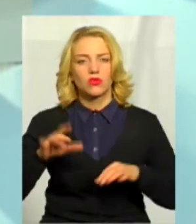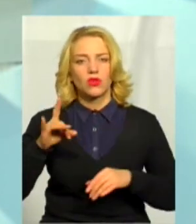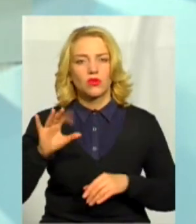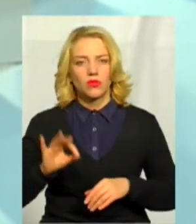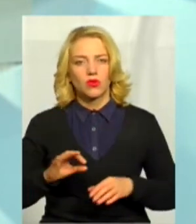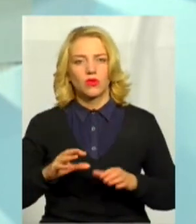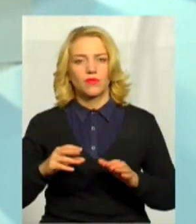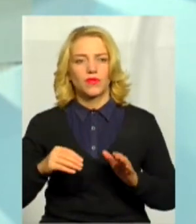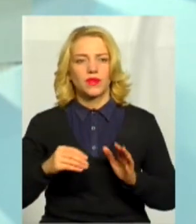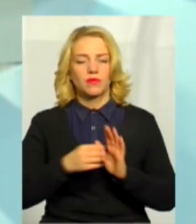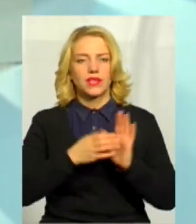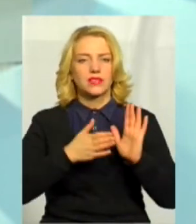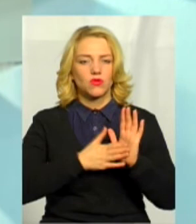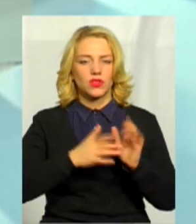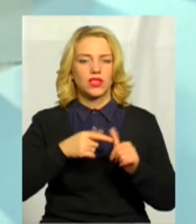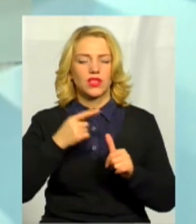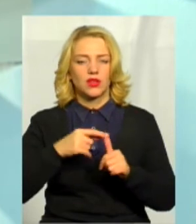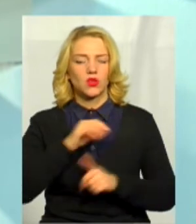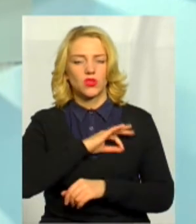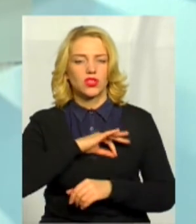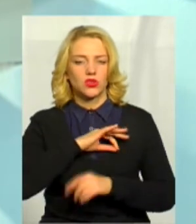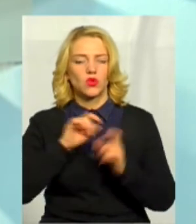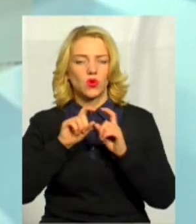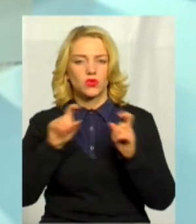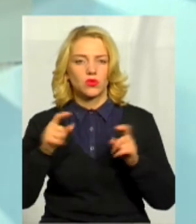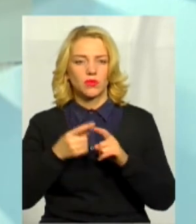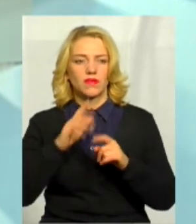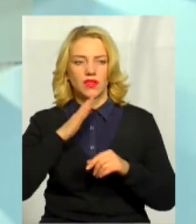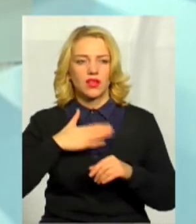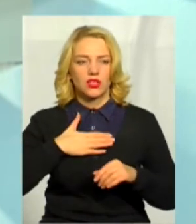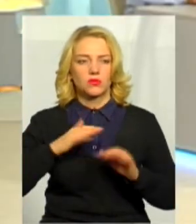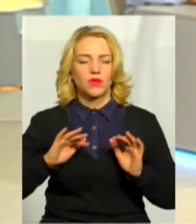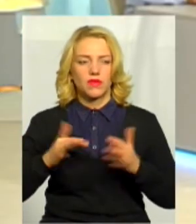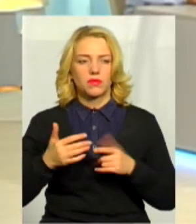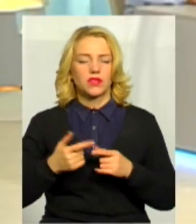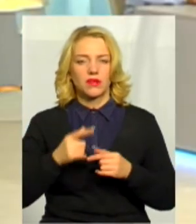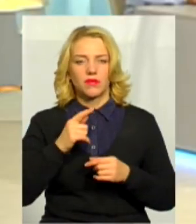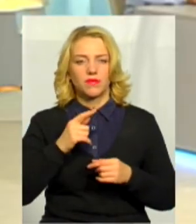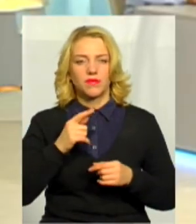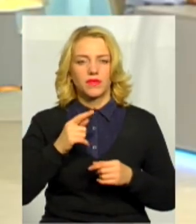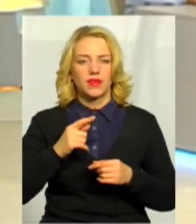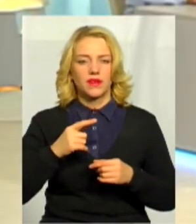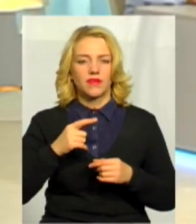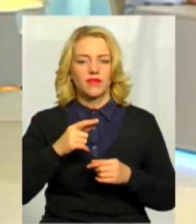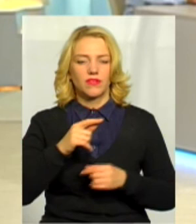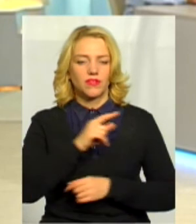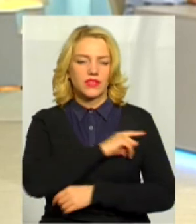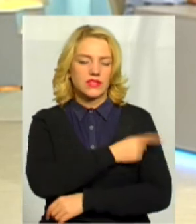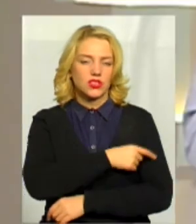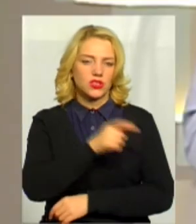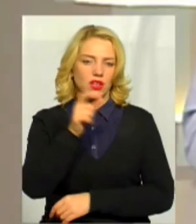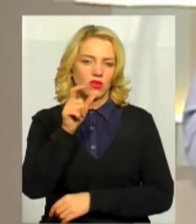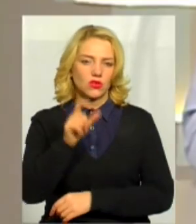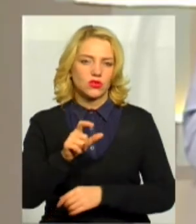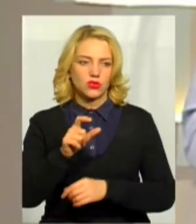присвоєння імені юридичної особи. В нашому випадку вилучені фізичної особи